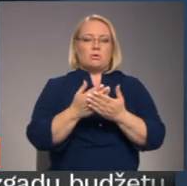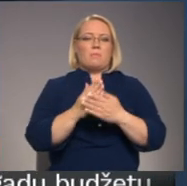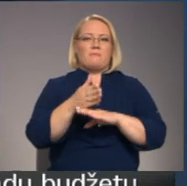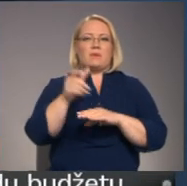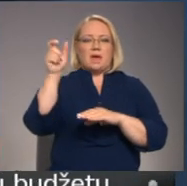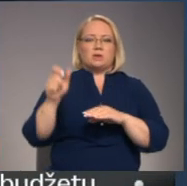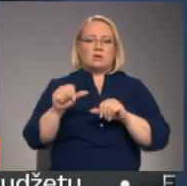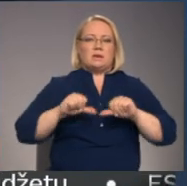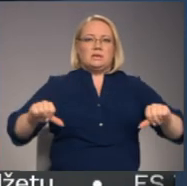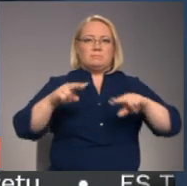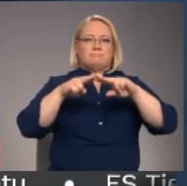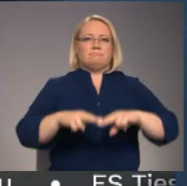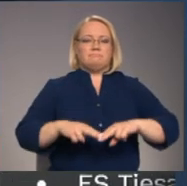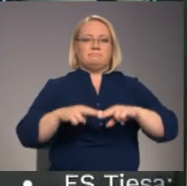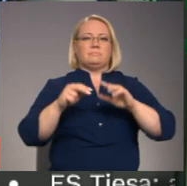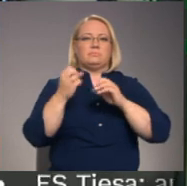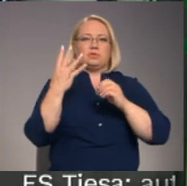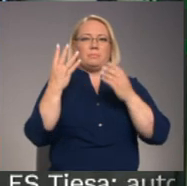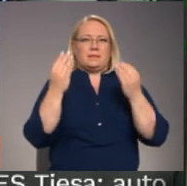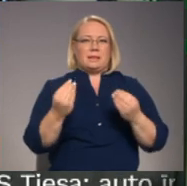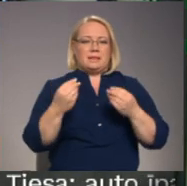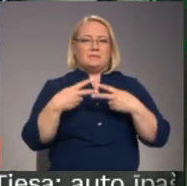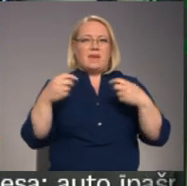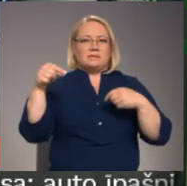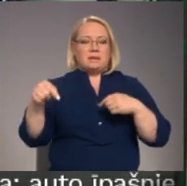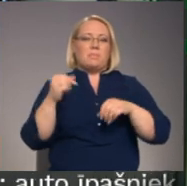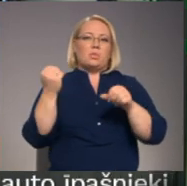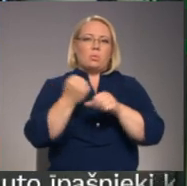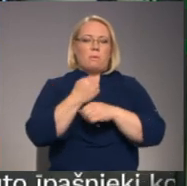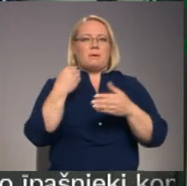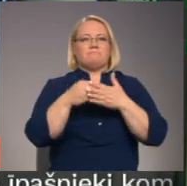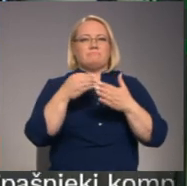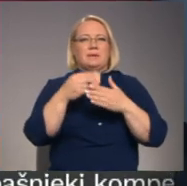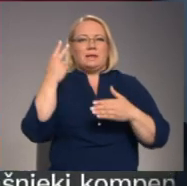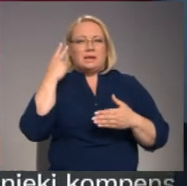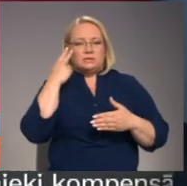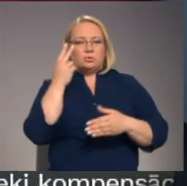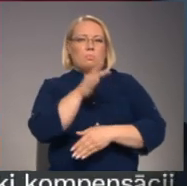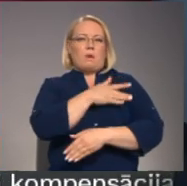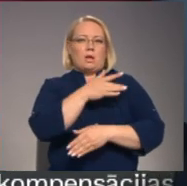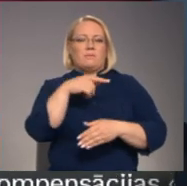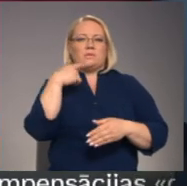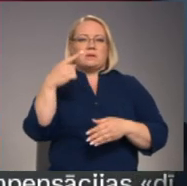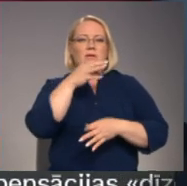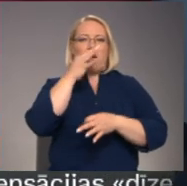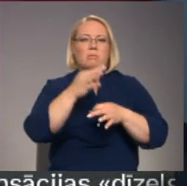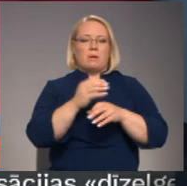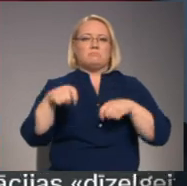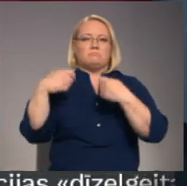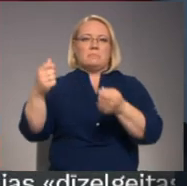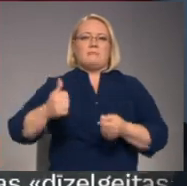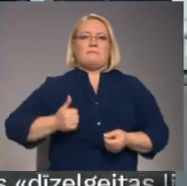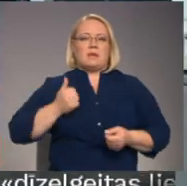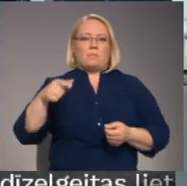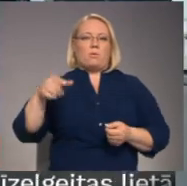dienām turpat viesnīcā, tomēr izvērtējot riskus un iepriekš minēto papildus pakalpojumu daudzumu, noliemts atbildību nodot uzņēmumam,